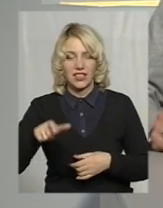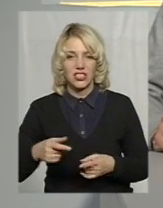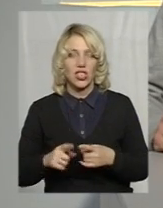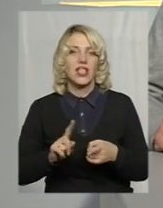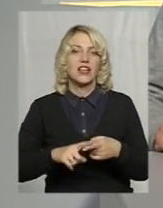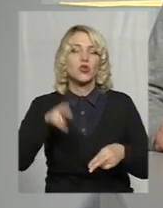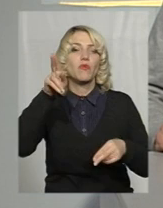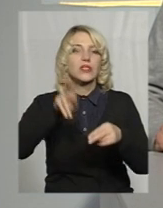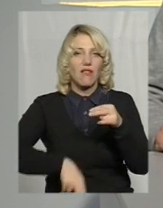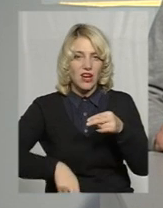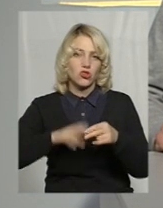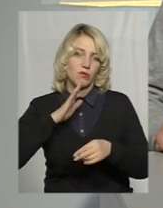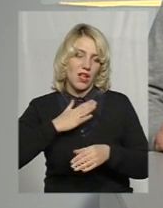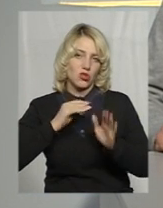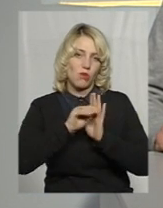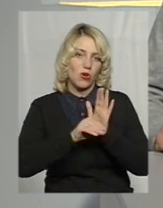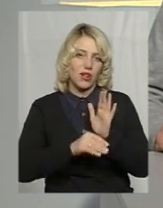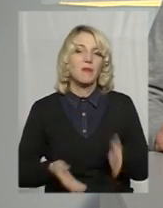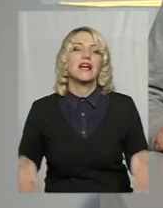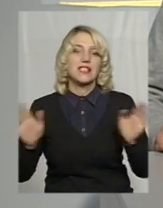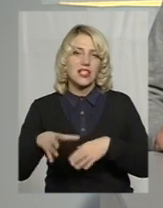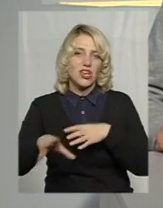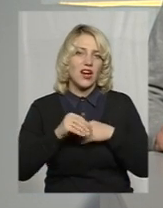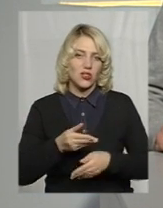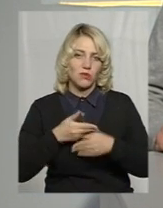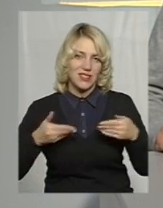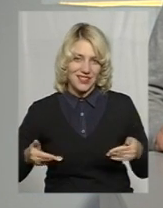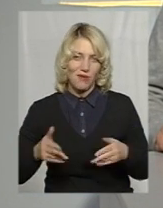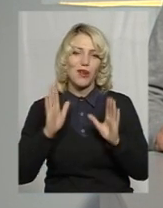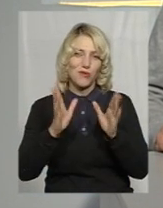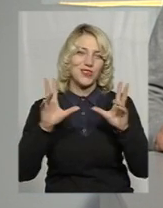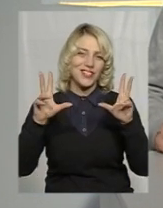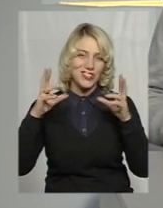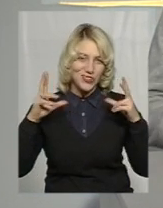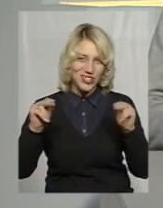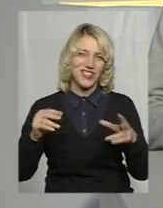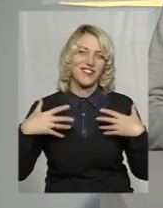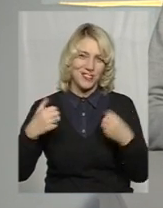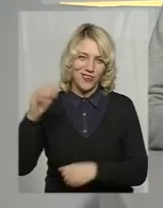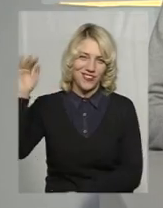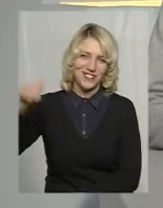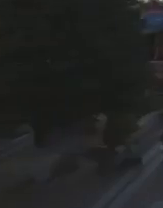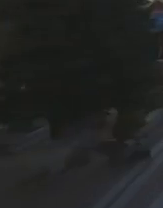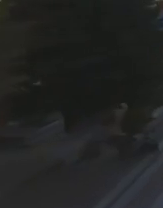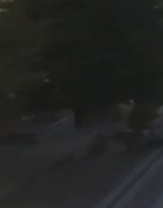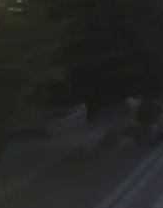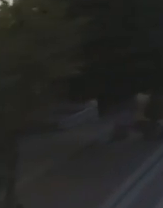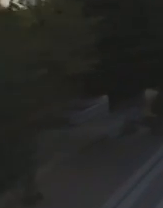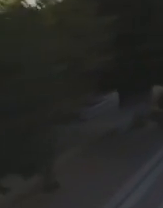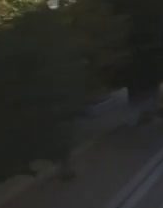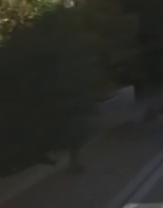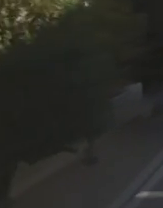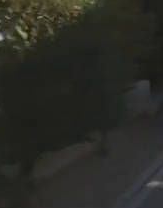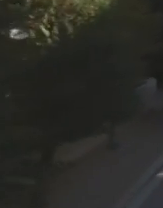На цьому завершуємо нашу програму. Залишайтесь разом із нами і будьте здорові. Хай вам щастить. Дякую.